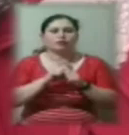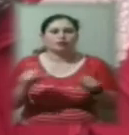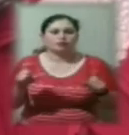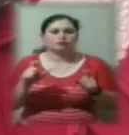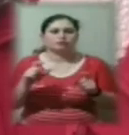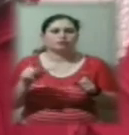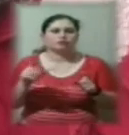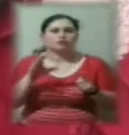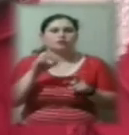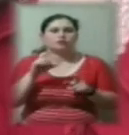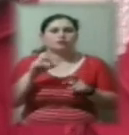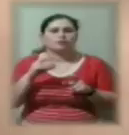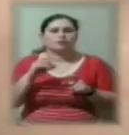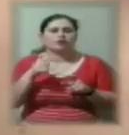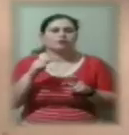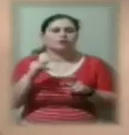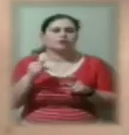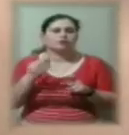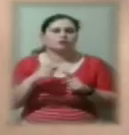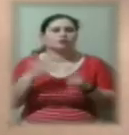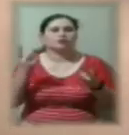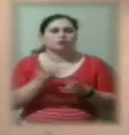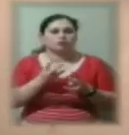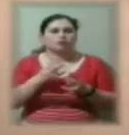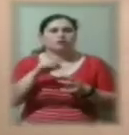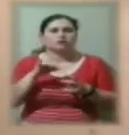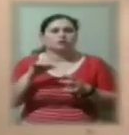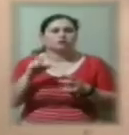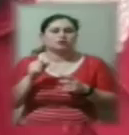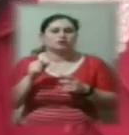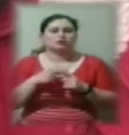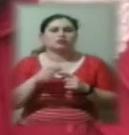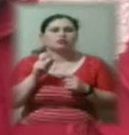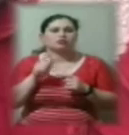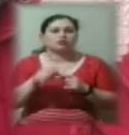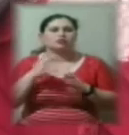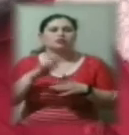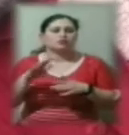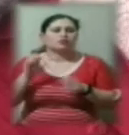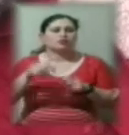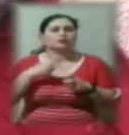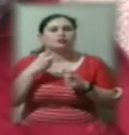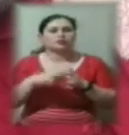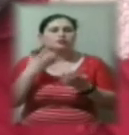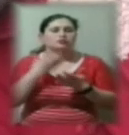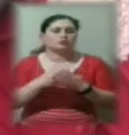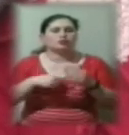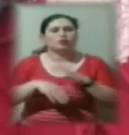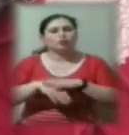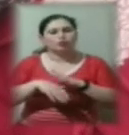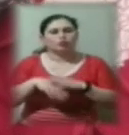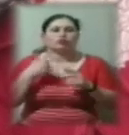гімназіях, потрібні медсестри, так як дитина може зламати собі або руку, або ще щось